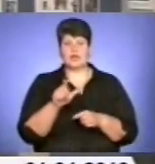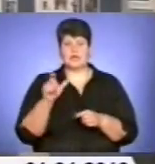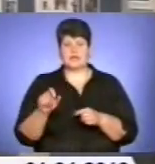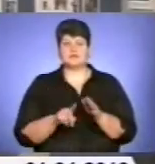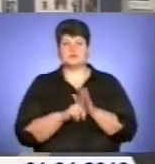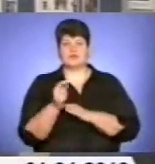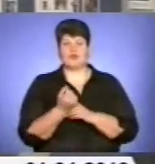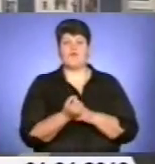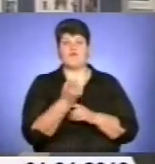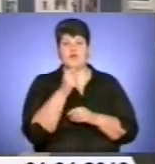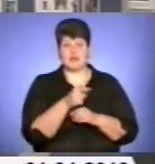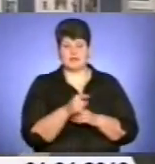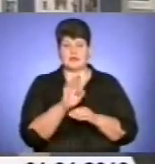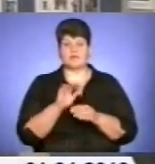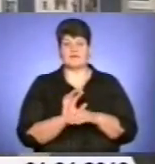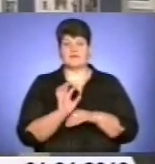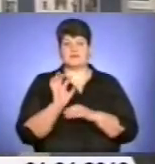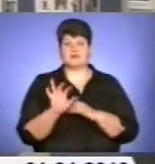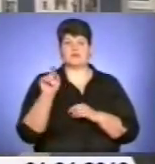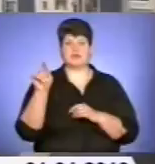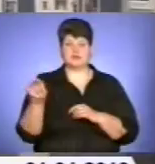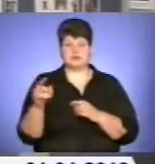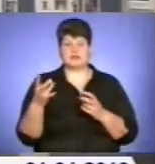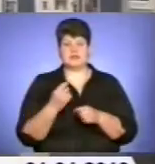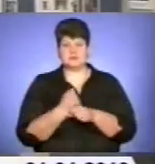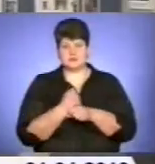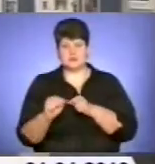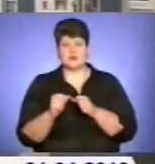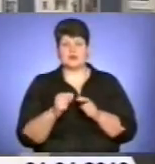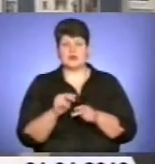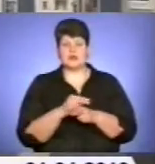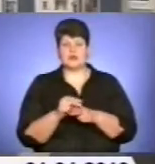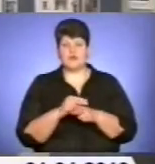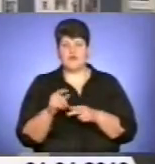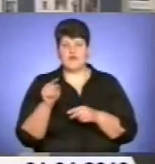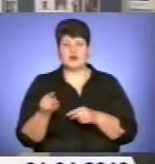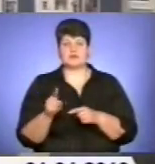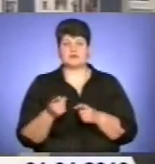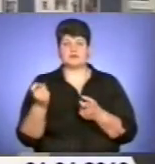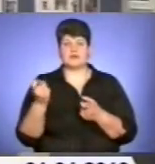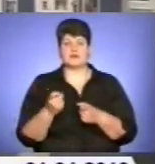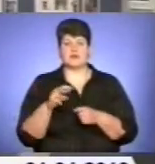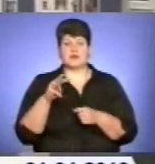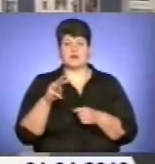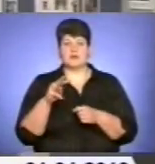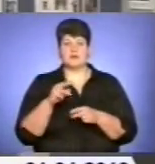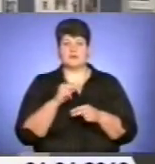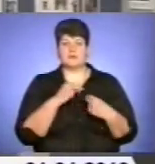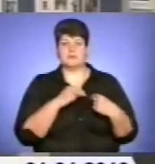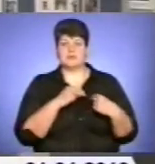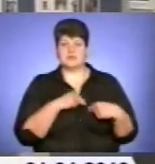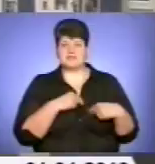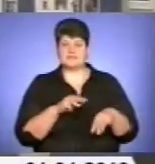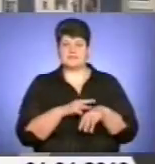виявити, а потім і доправити до цього відділення для примусового лікування, залучаються працівники внутрішніх справ. Ця